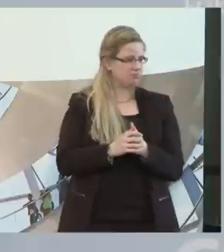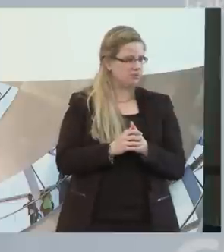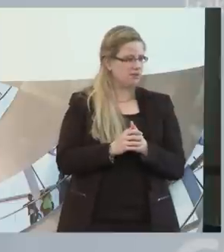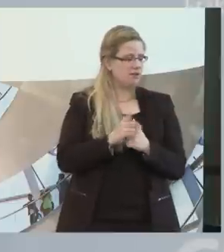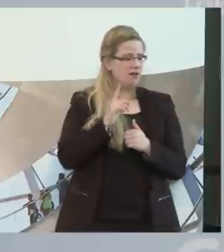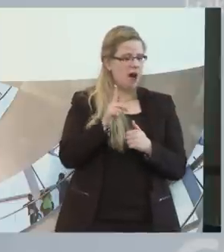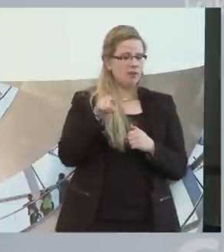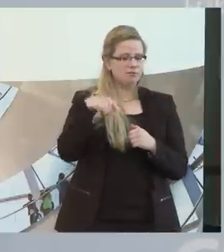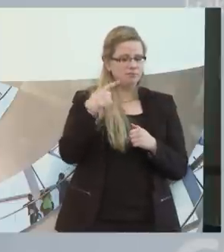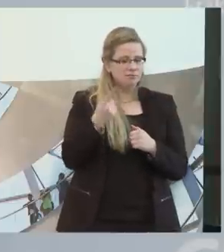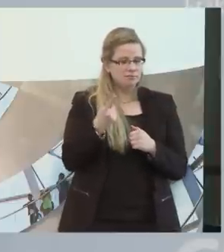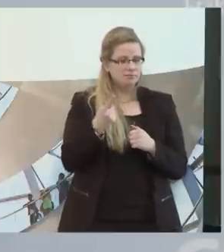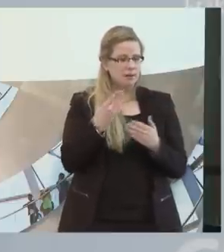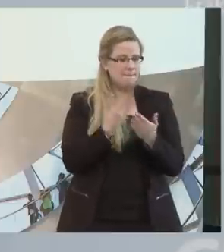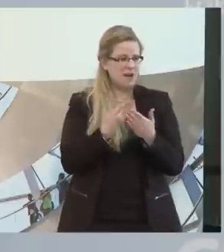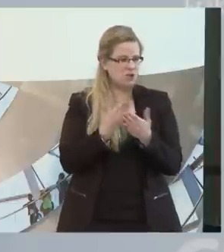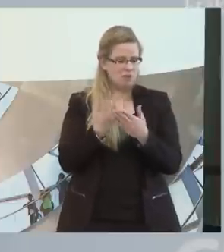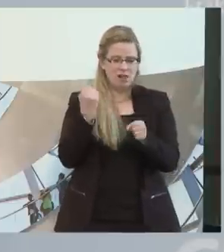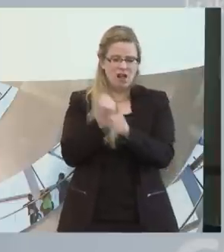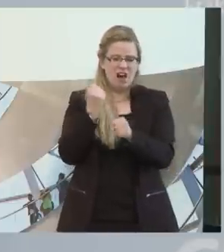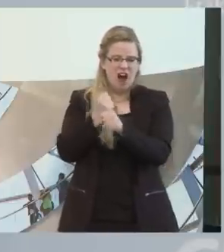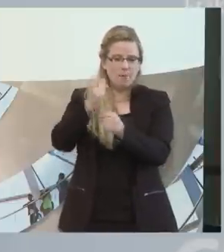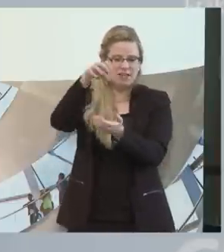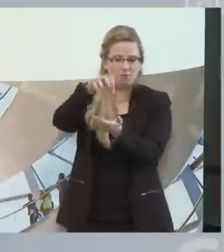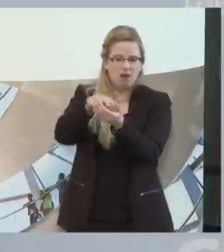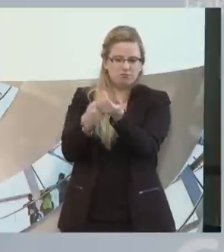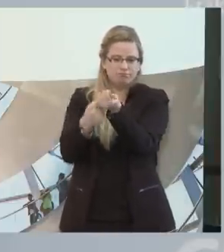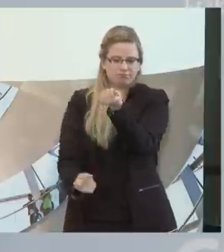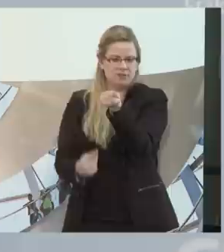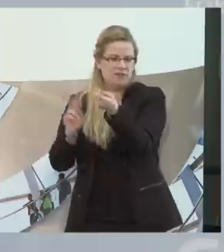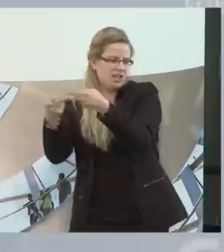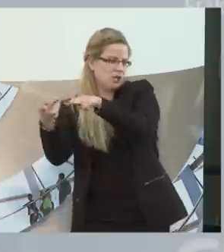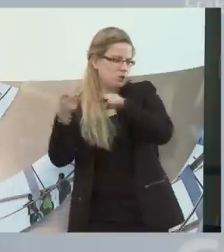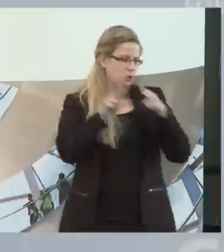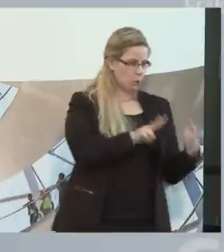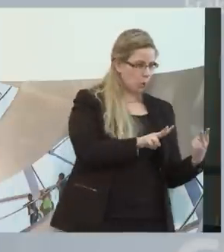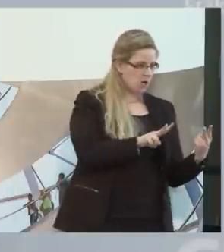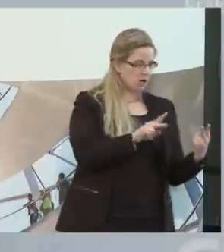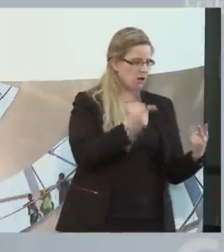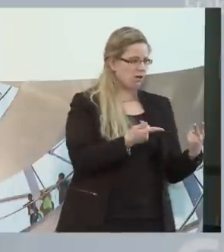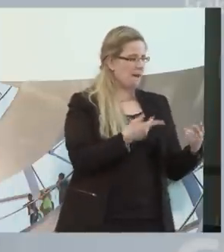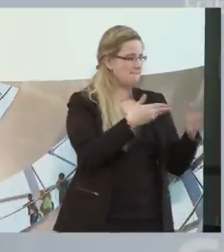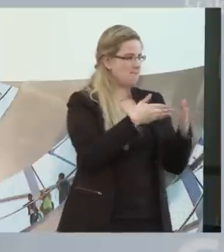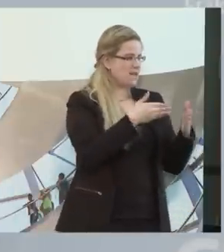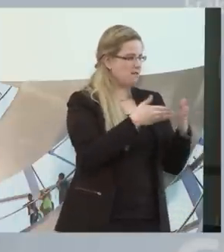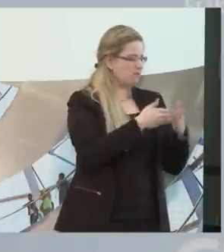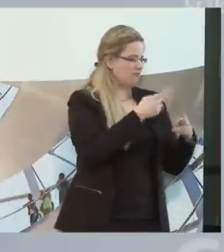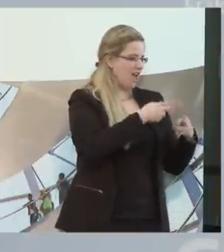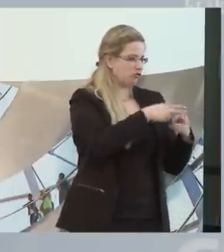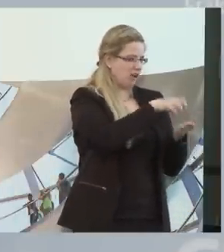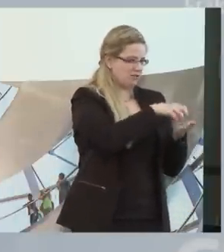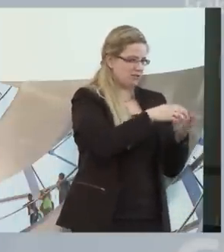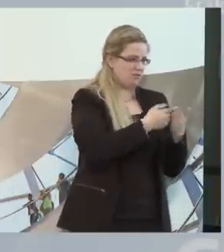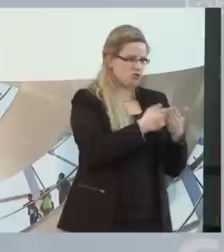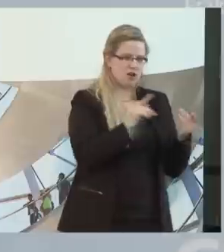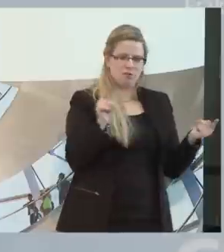wenn die auf diesen Arbeitsmarkt versagen, dürfen die in Werkstatt zurück. Da würde ich mir auch sehr wünschen, dass es so etwas wie Ausprobieren gibt. Was haben wir dann